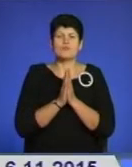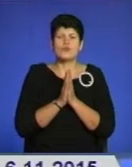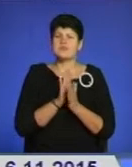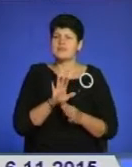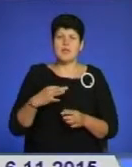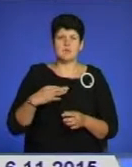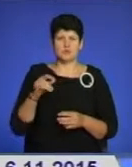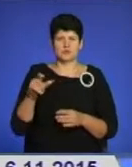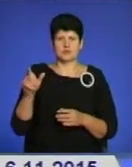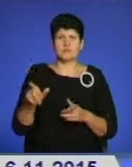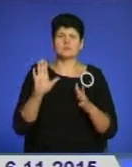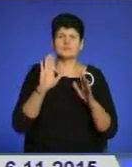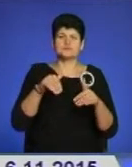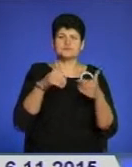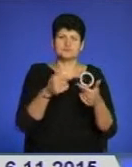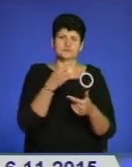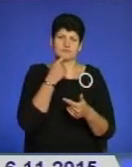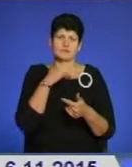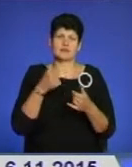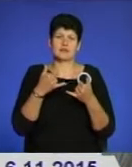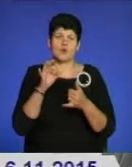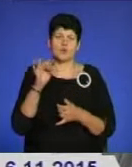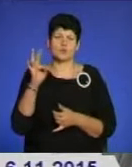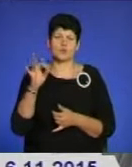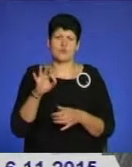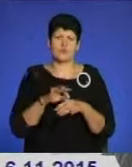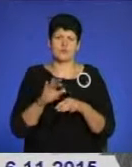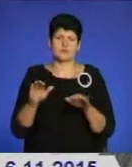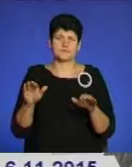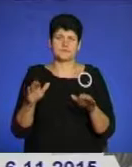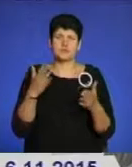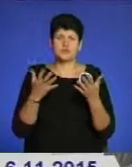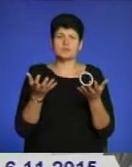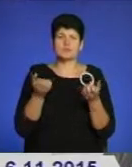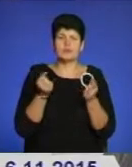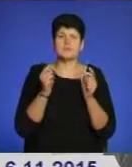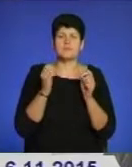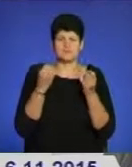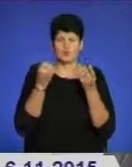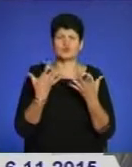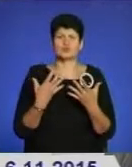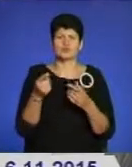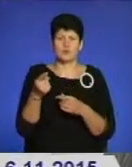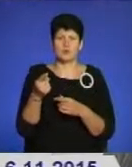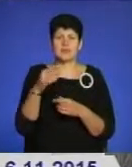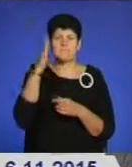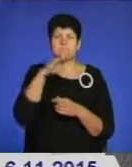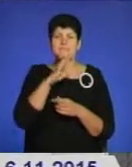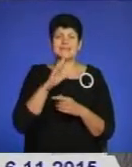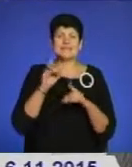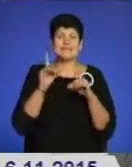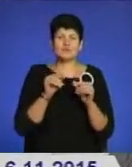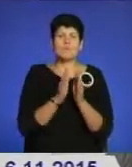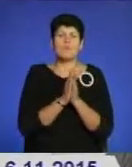тернополян стати донорами для онкохворих діток. Якщо беремо просто Тернопіль, батьки їдуть і вони